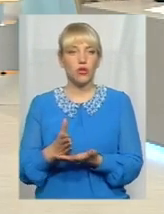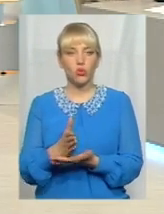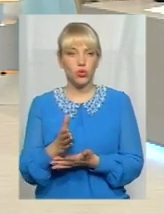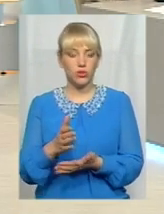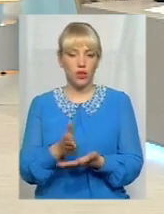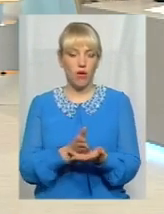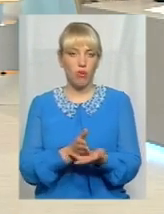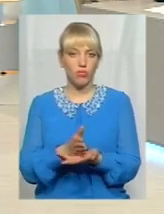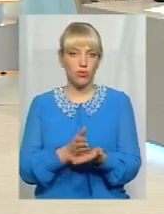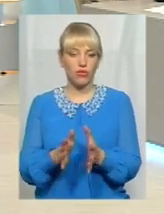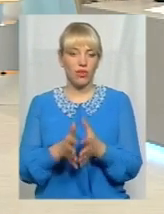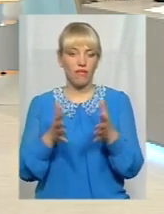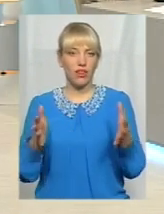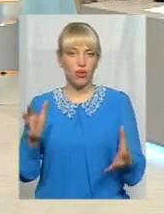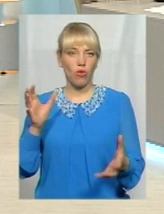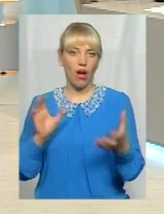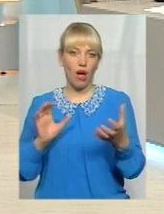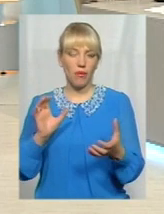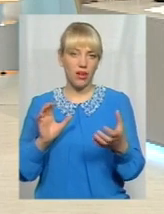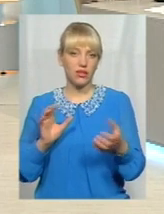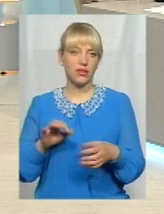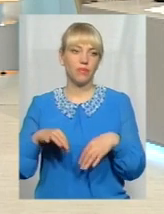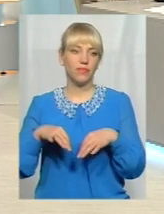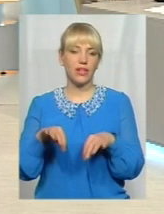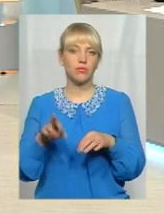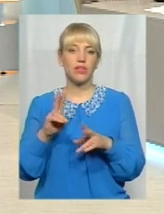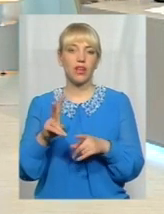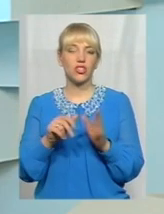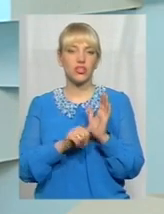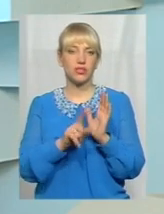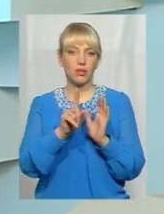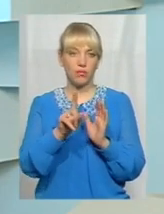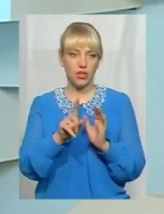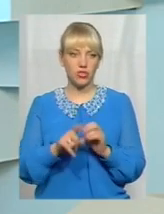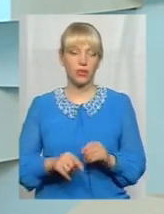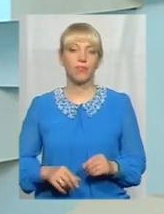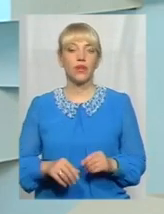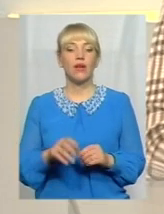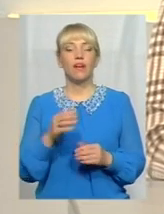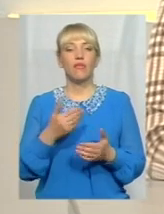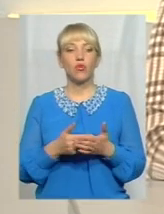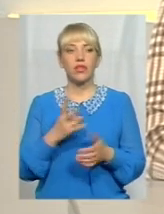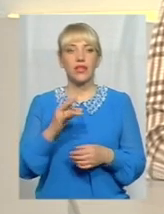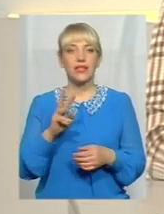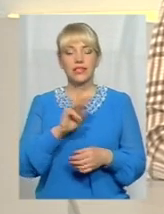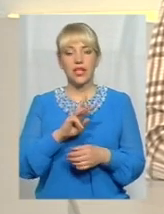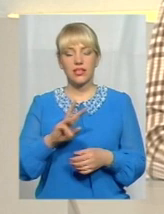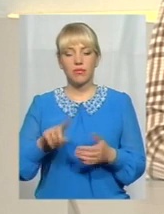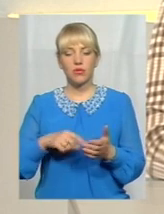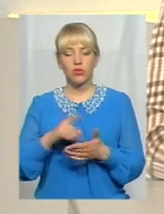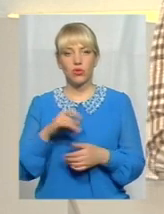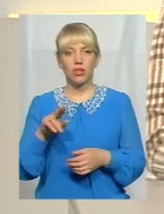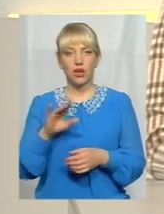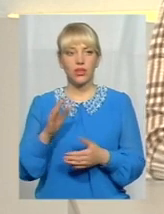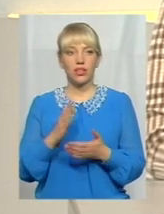обслуговувати великогабаритним транспортом, так як 61-й, так ви сьогодні говорили. От на сайті міської ради є інформація, що